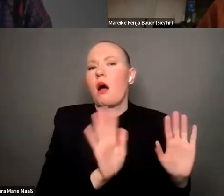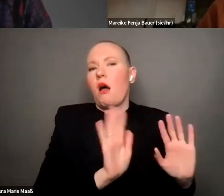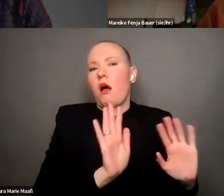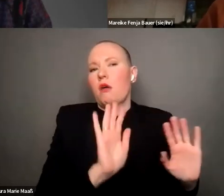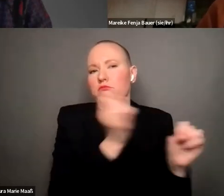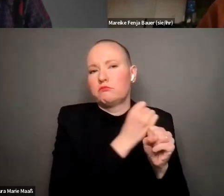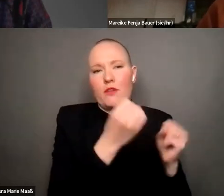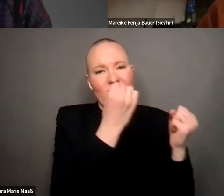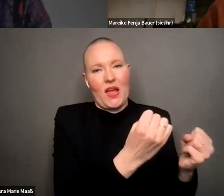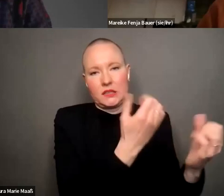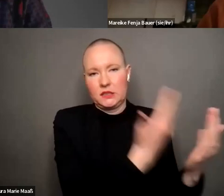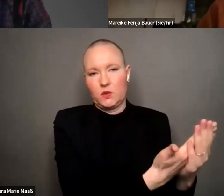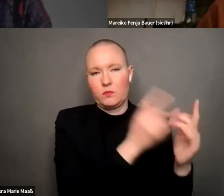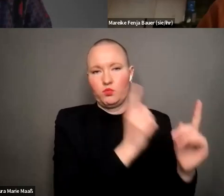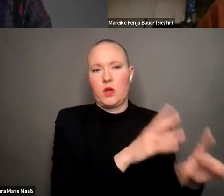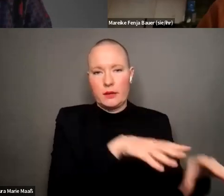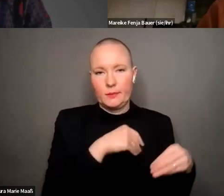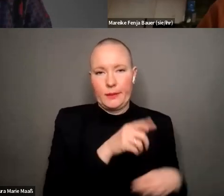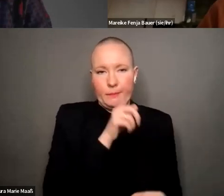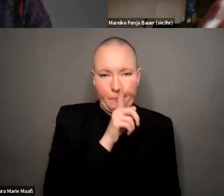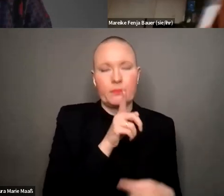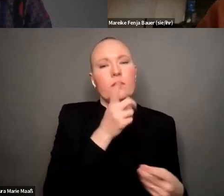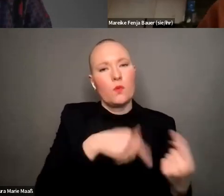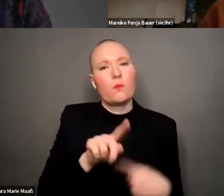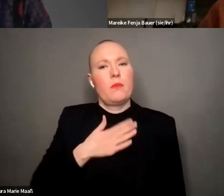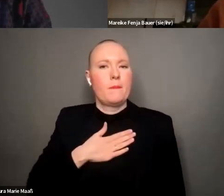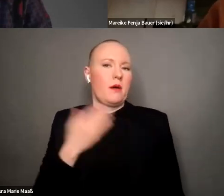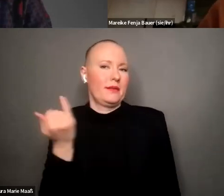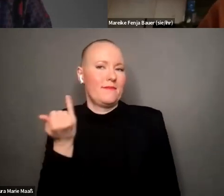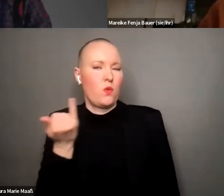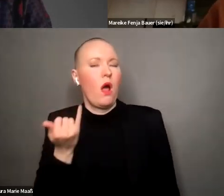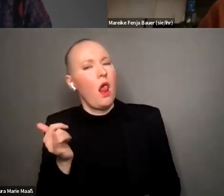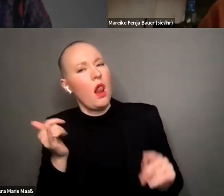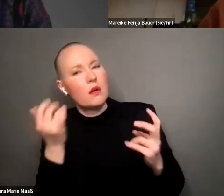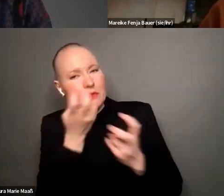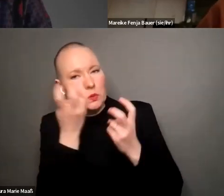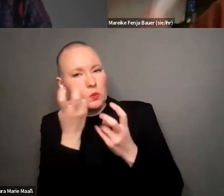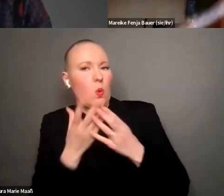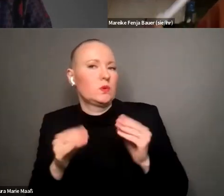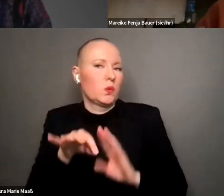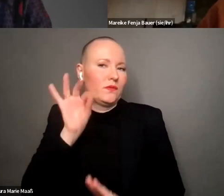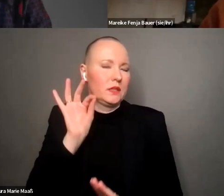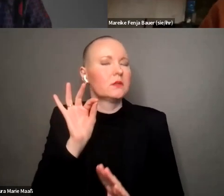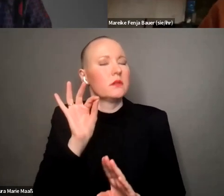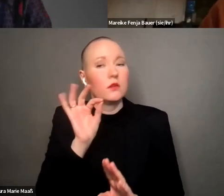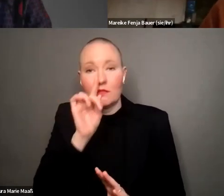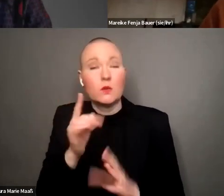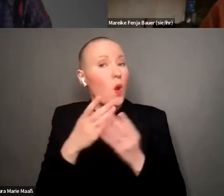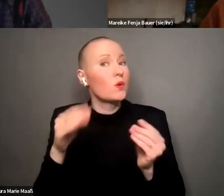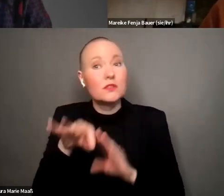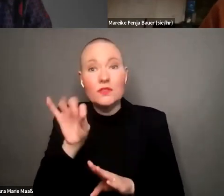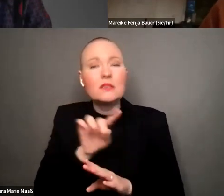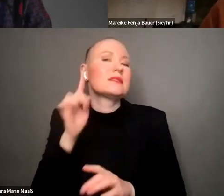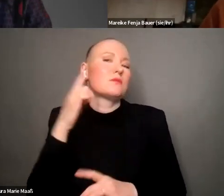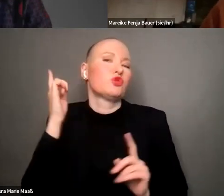hinzuweisen wie auch solche durchaus gesellschaftlichen probleme dann aufgegriffen werden aber eben komplett andere